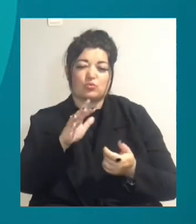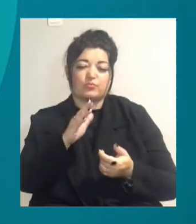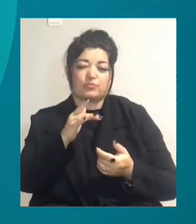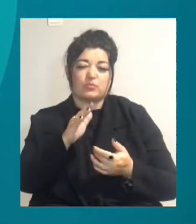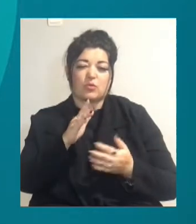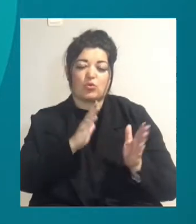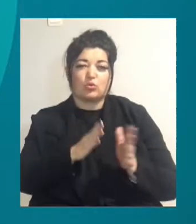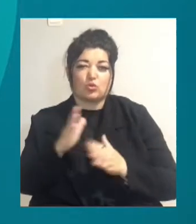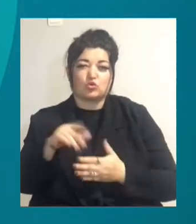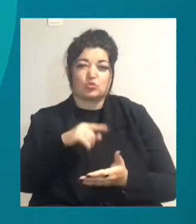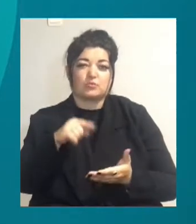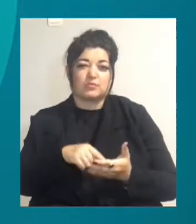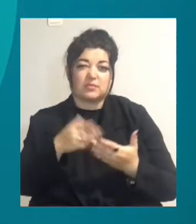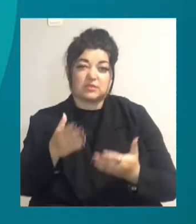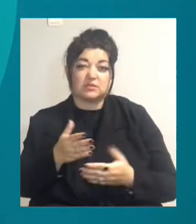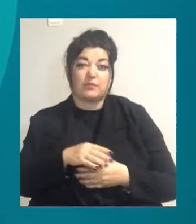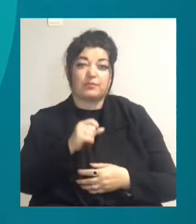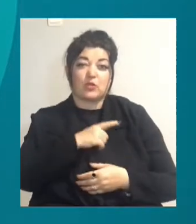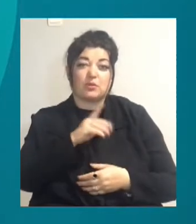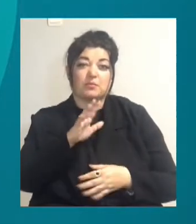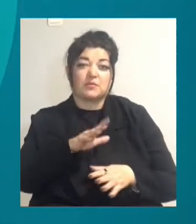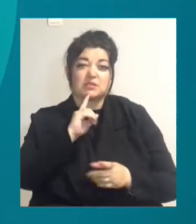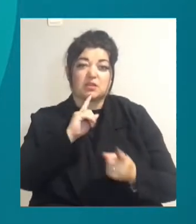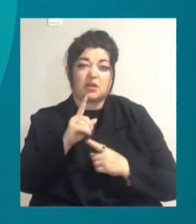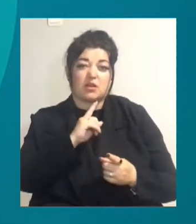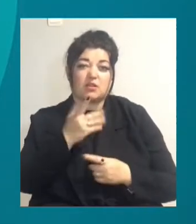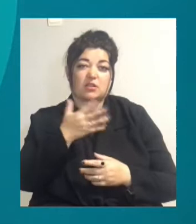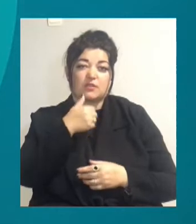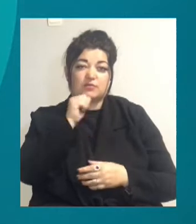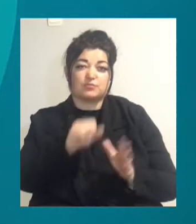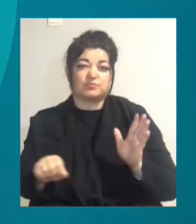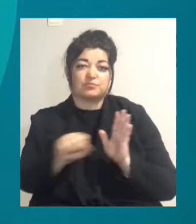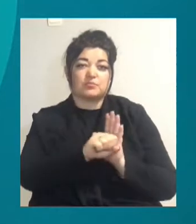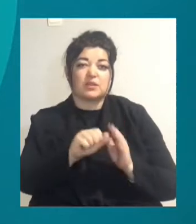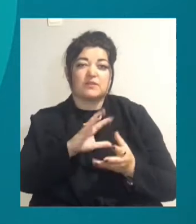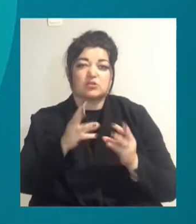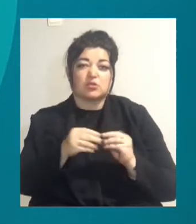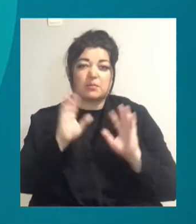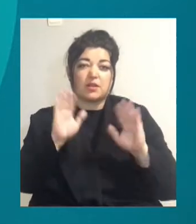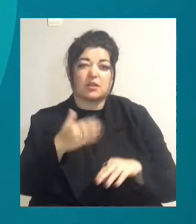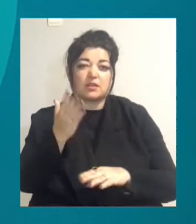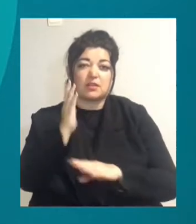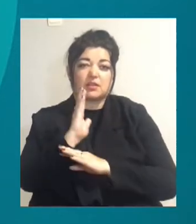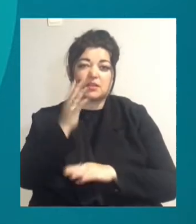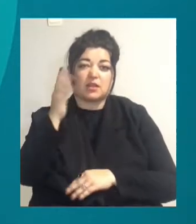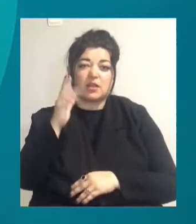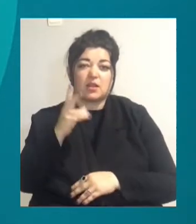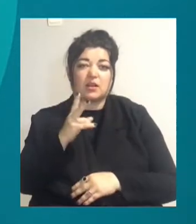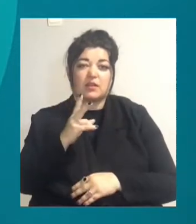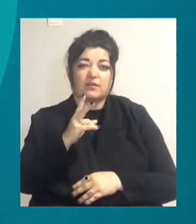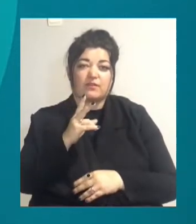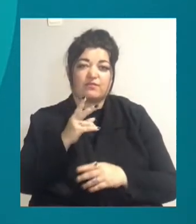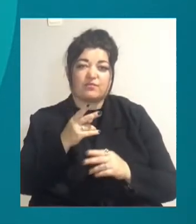Одеська міська рада організує погребіння жінки, яка вчора загинула в результаті падіння на неї дерева на перетині вулиці Ніжинська та провулку